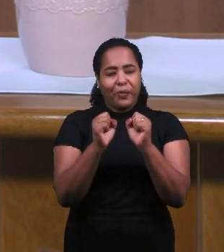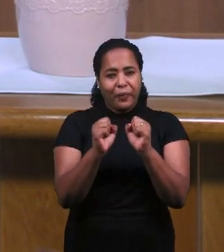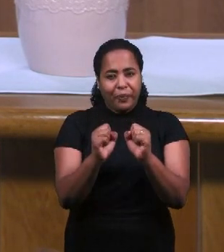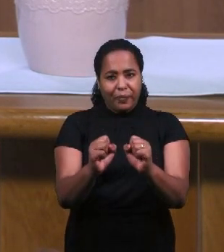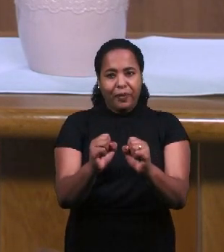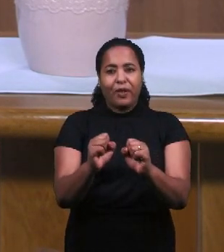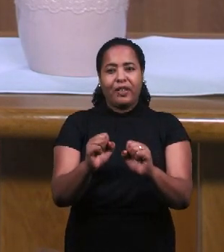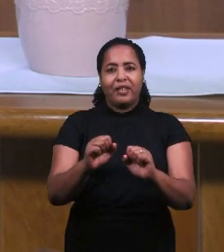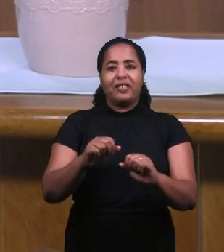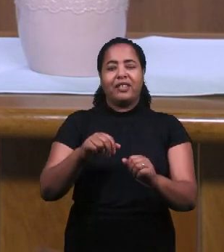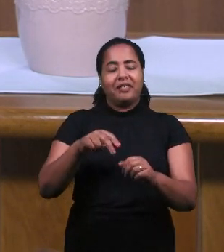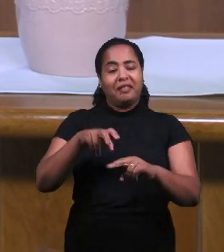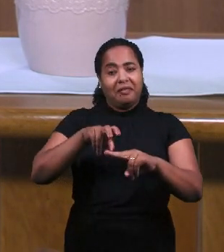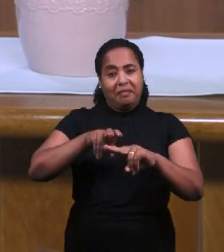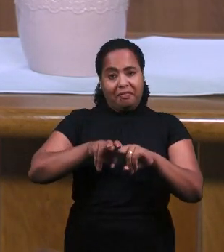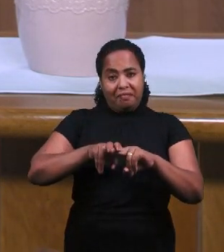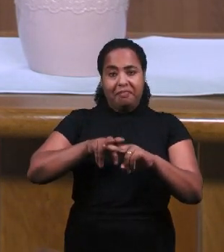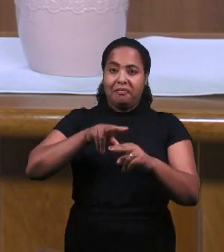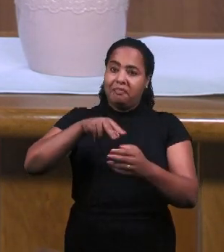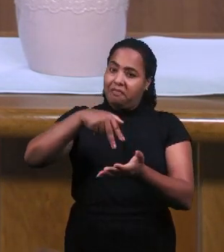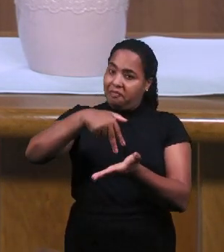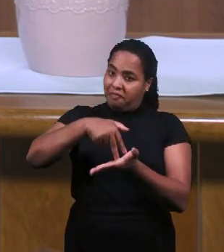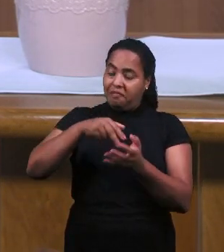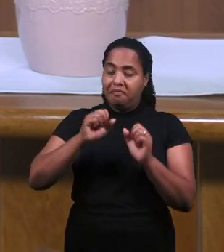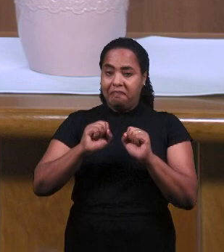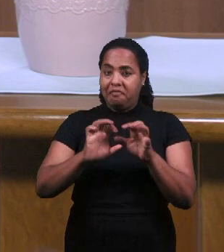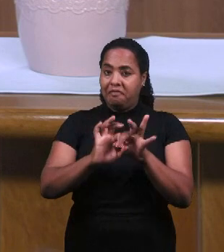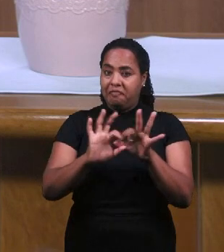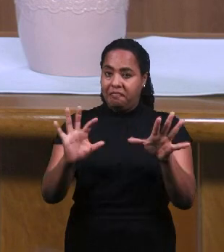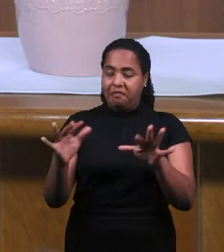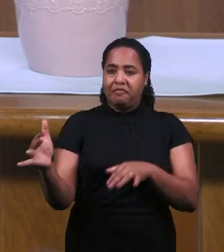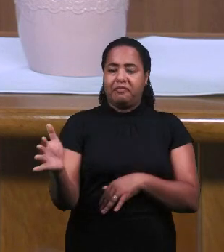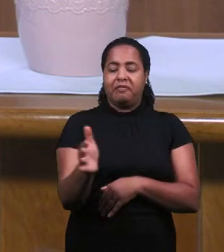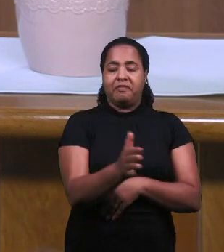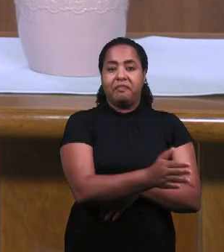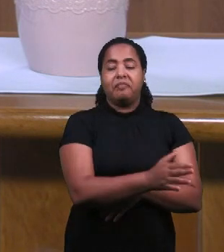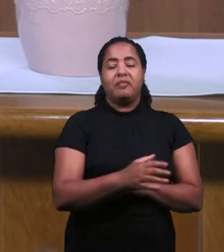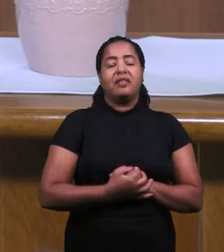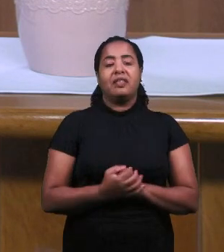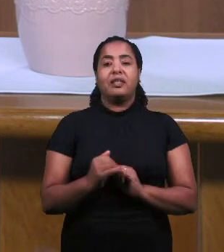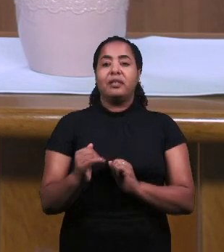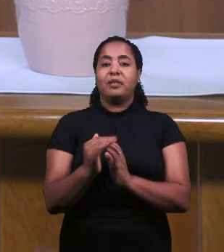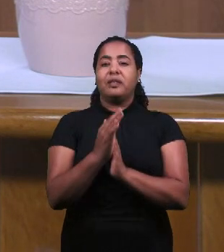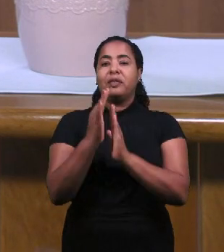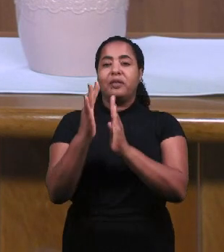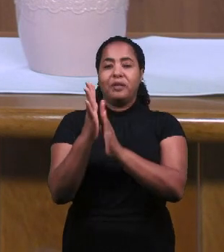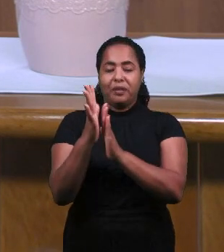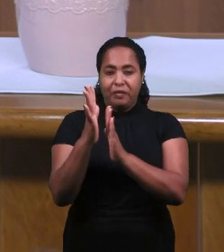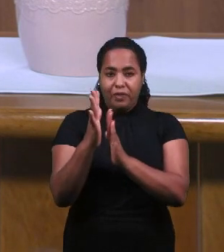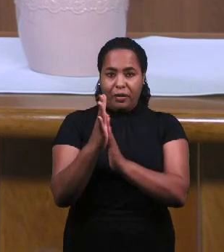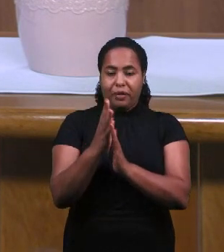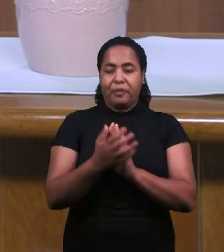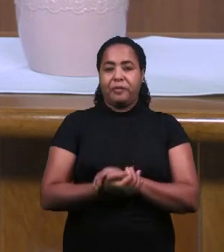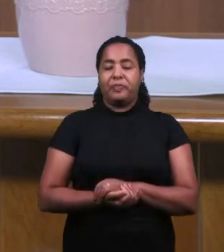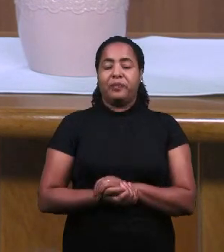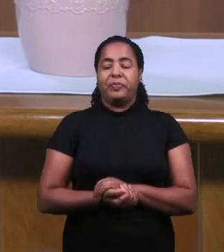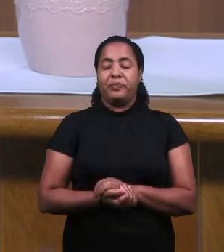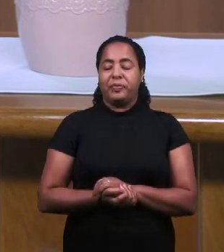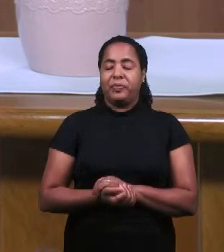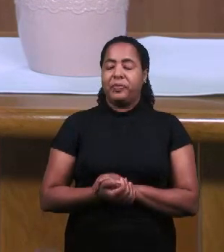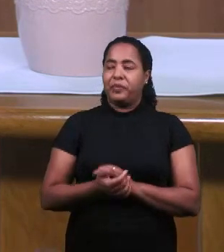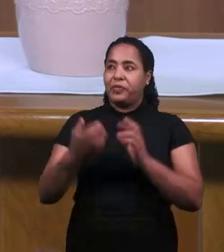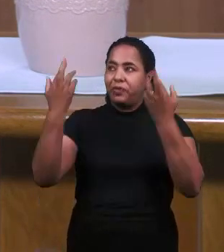присаживаться. Давайте мы споем гимн во звание